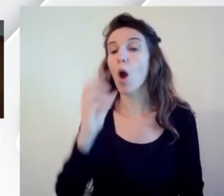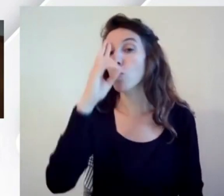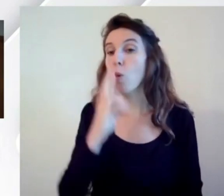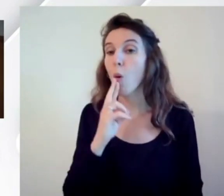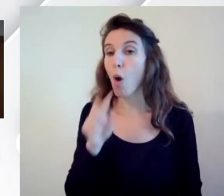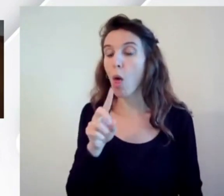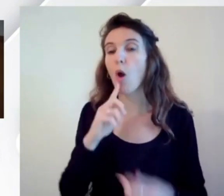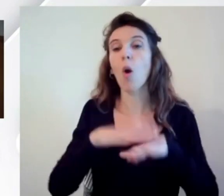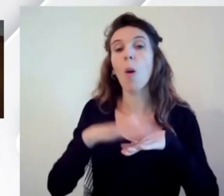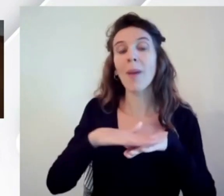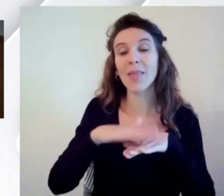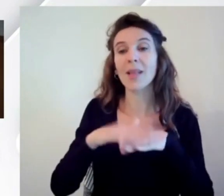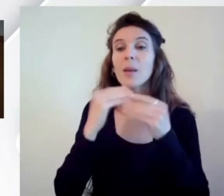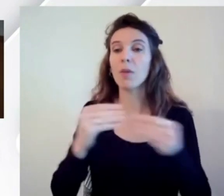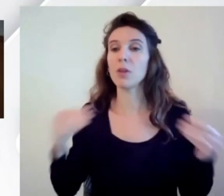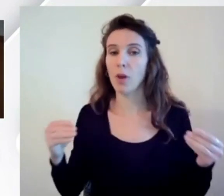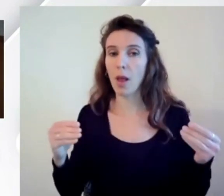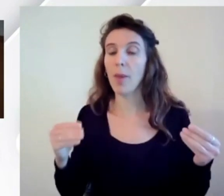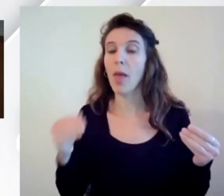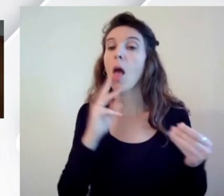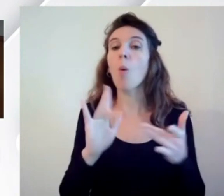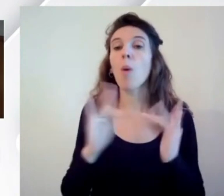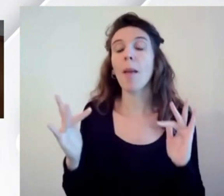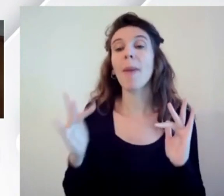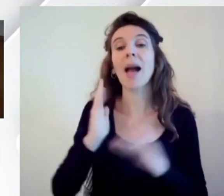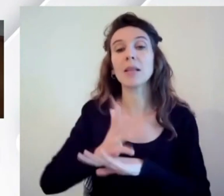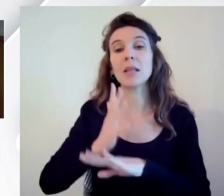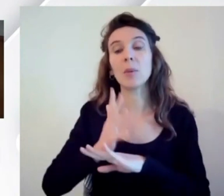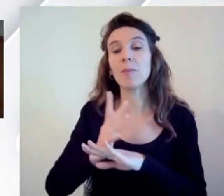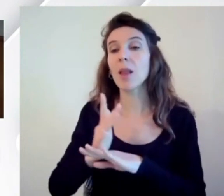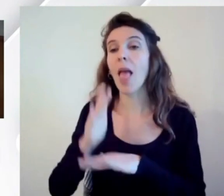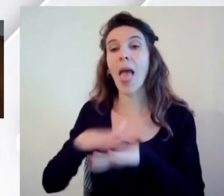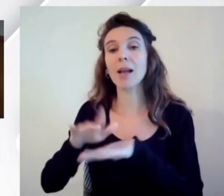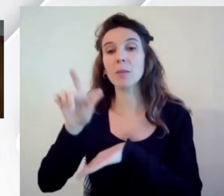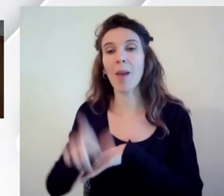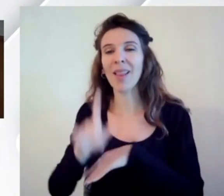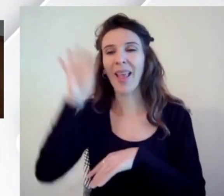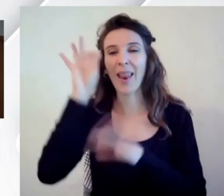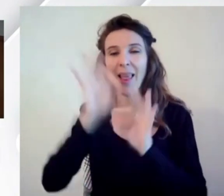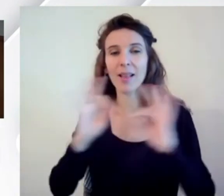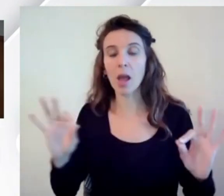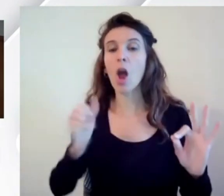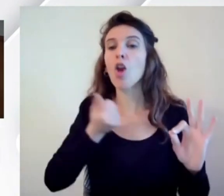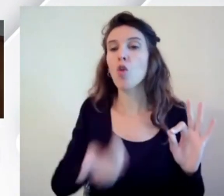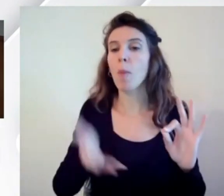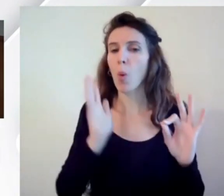quello del web accessibility expert è il numero 15 tanto per intenderci e